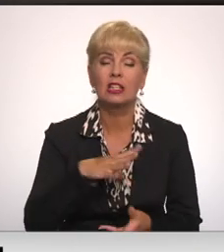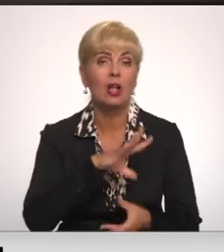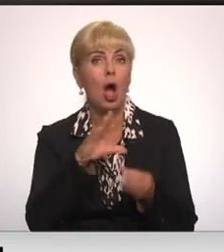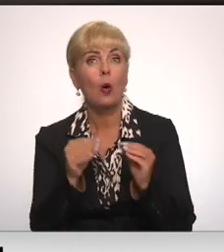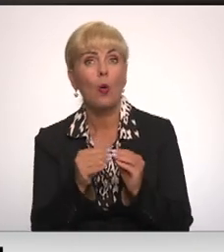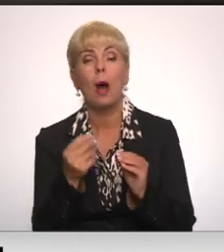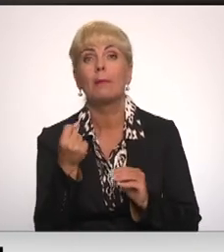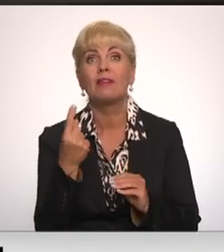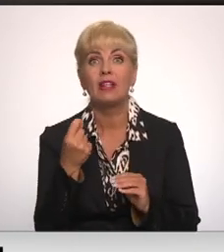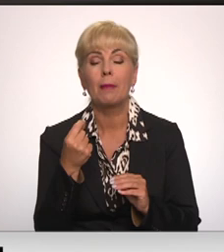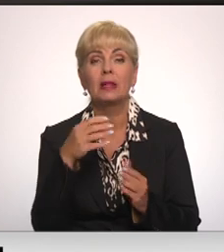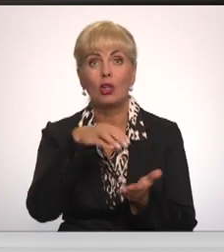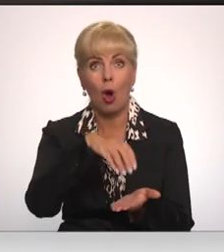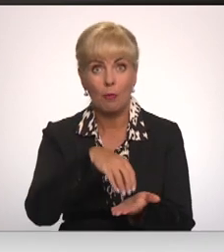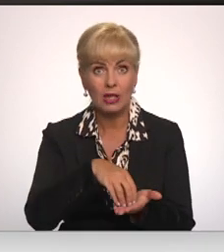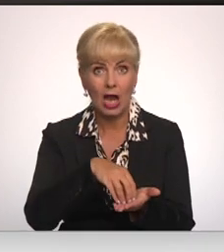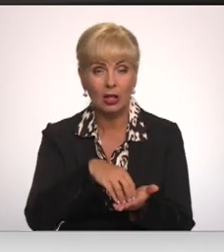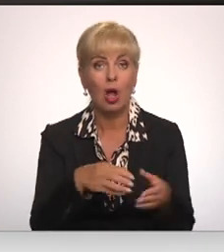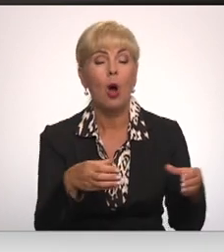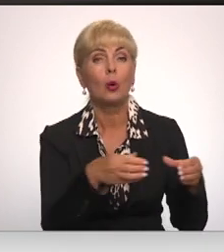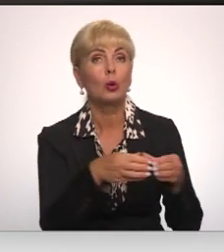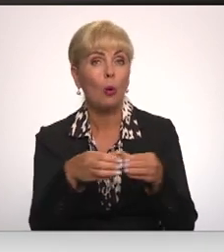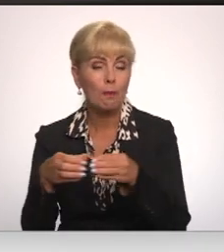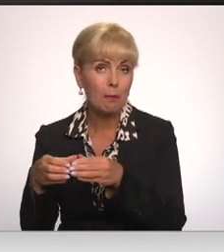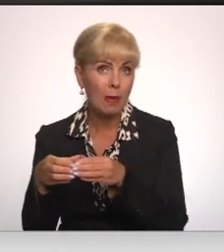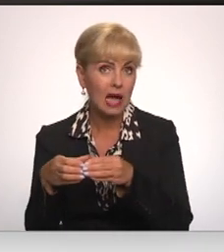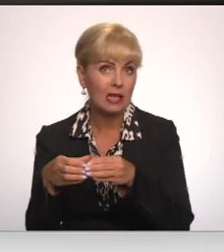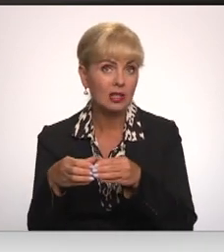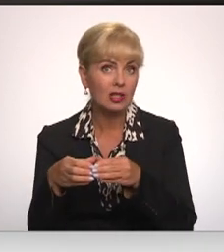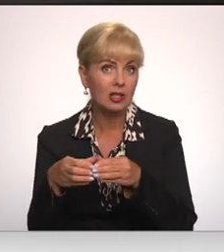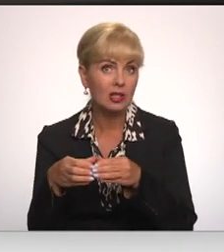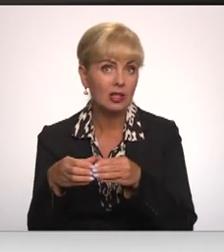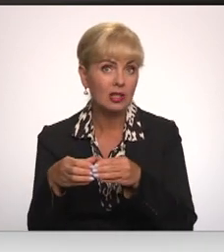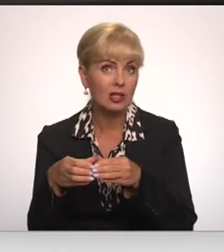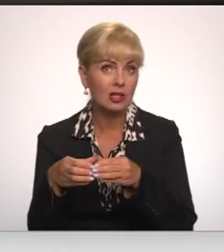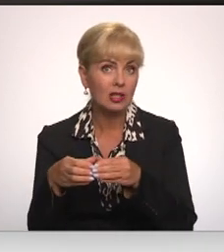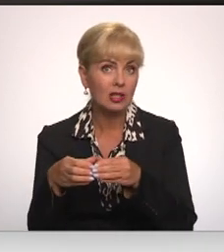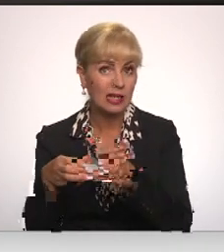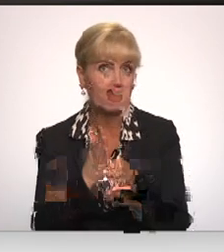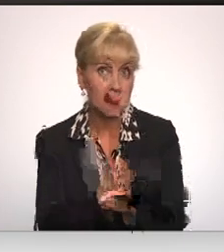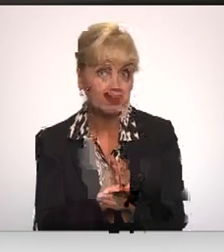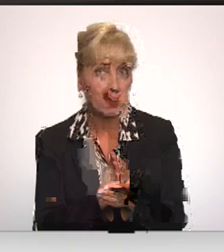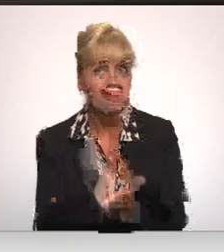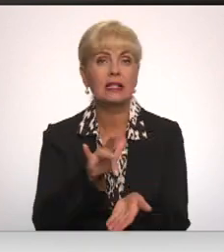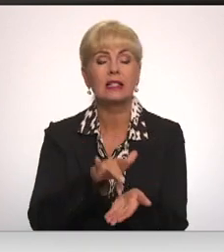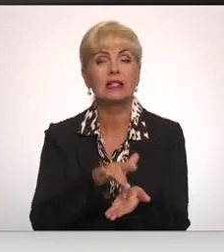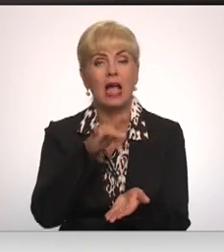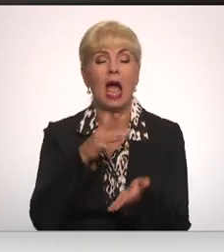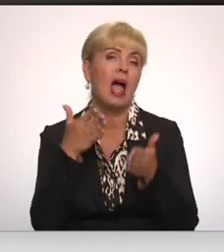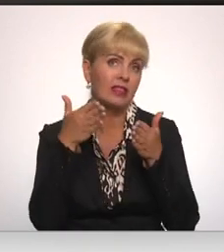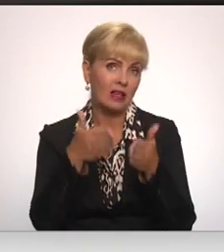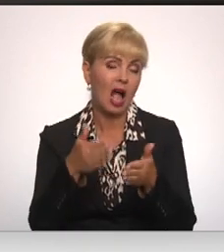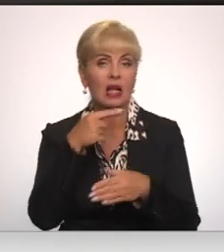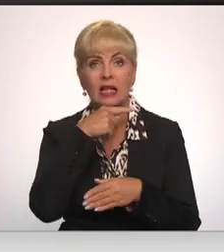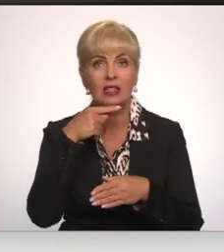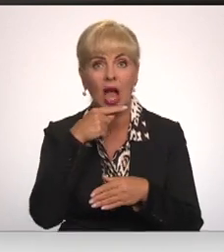11 objektu grupas, kas ir centrā, tas cēsu